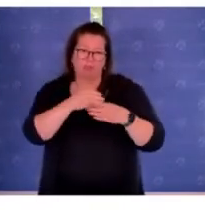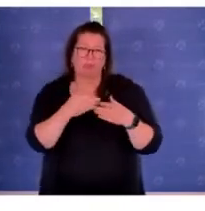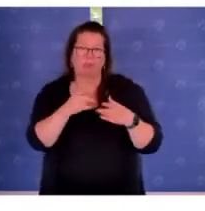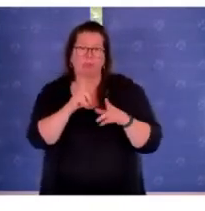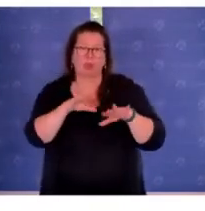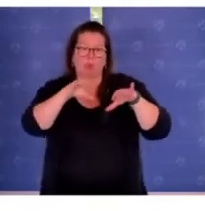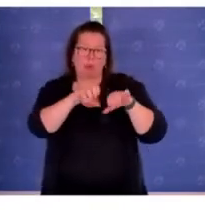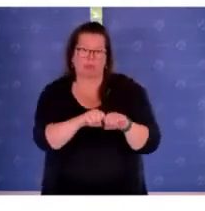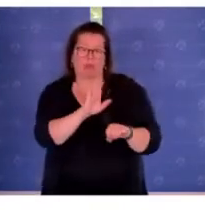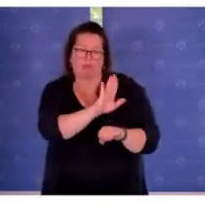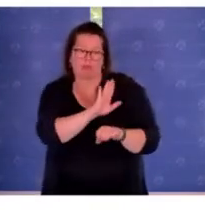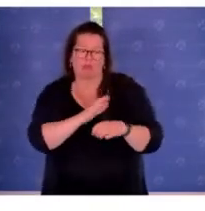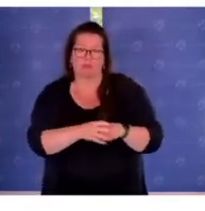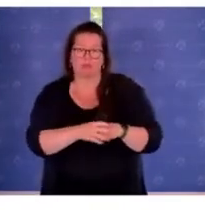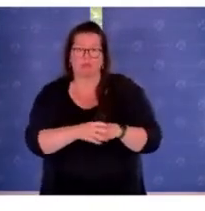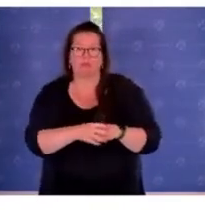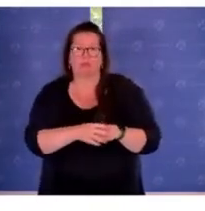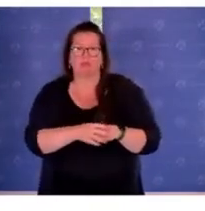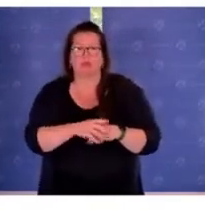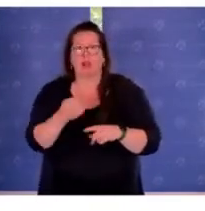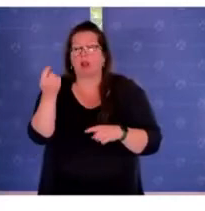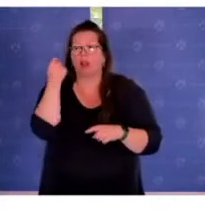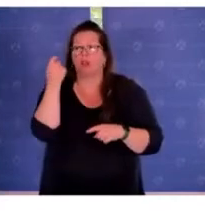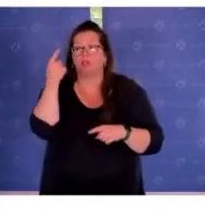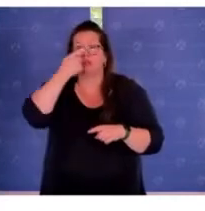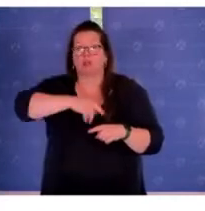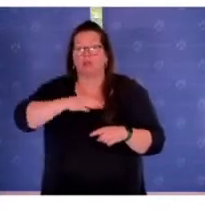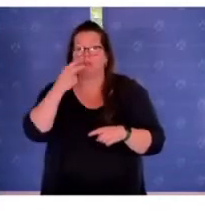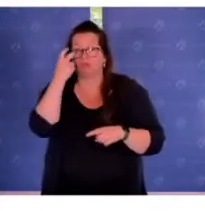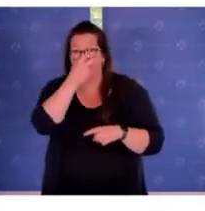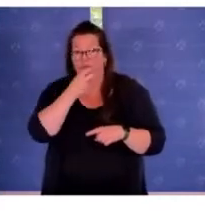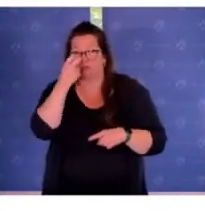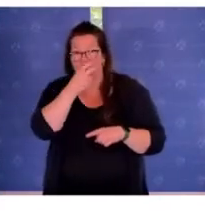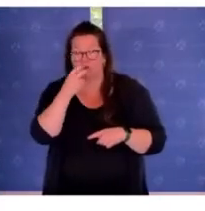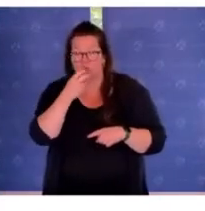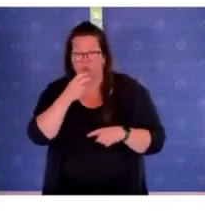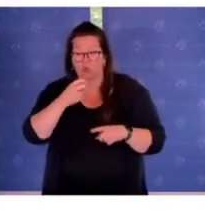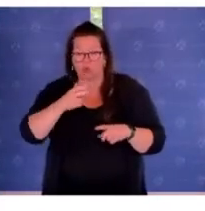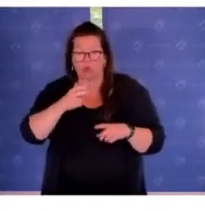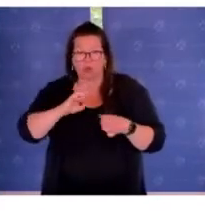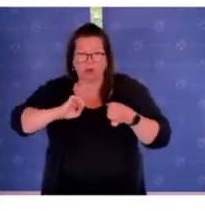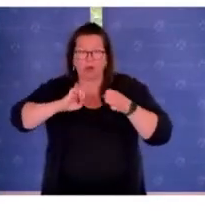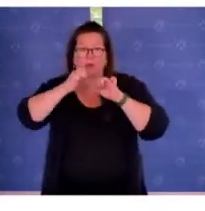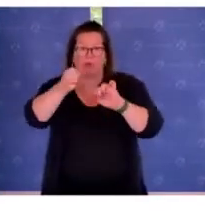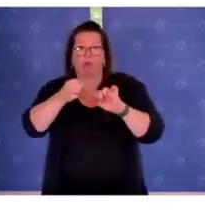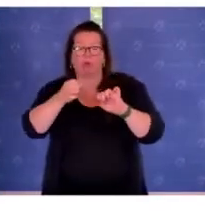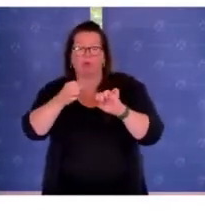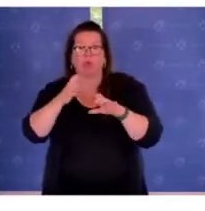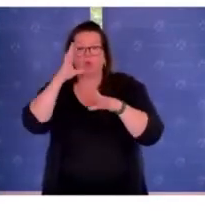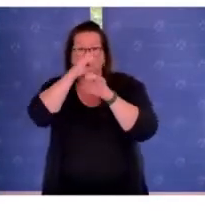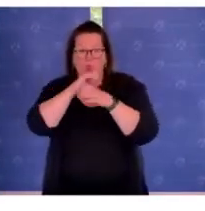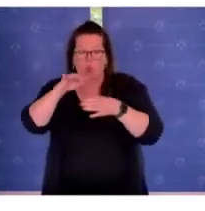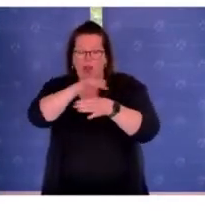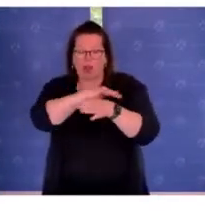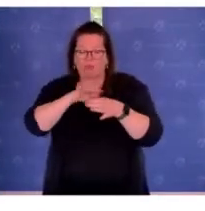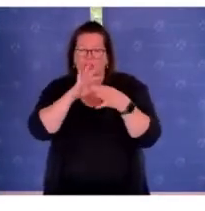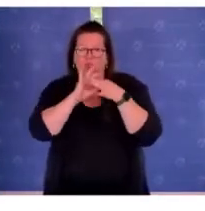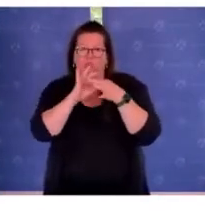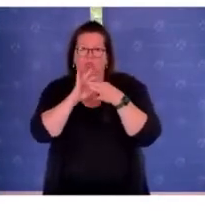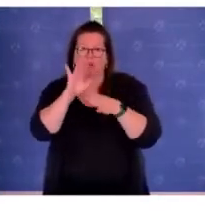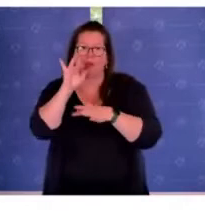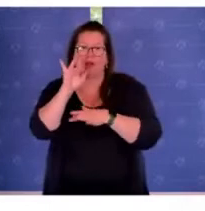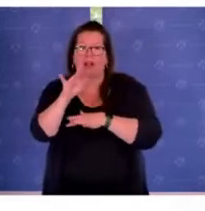Kompetenz. Wir haben auch im vergangenen Jahr versucht, eine Kampagne zur Erhellung des Dunkelfeldes bei antisemitischen Straftaten